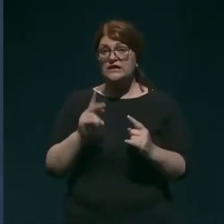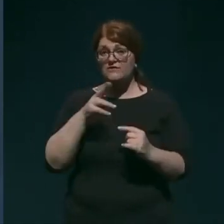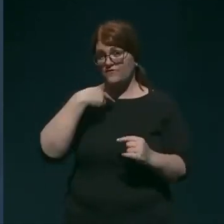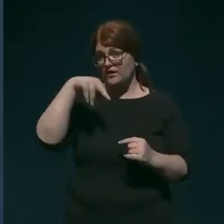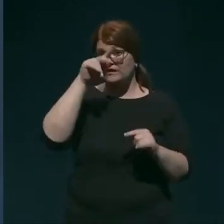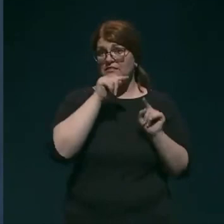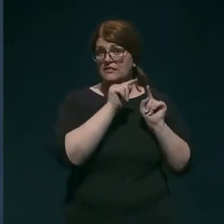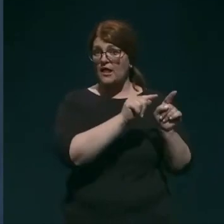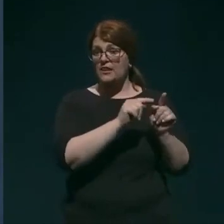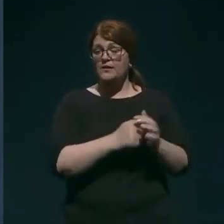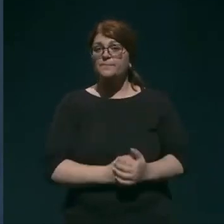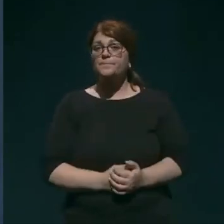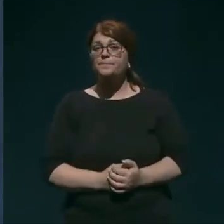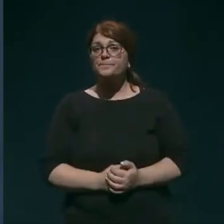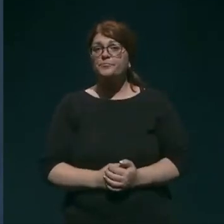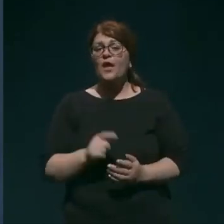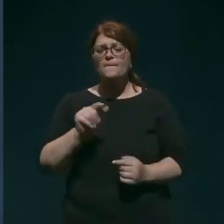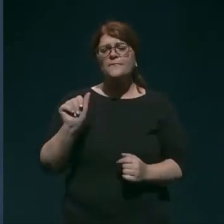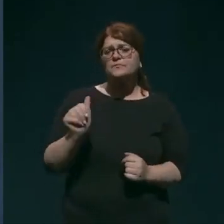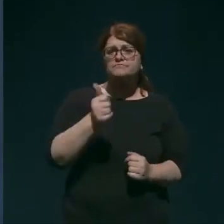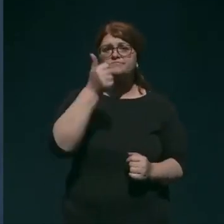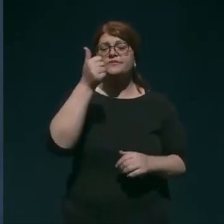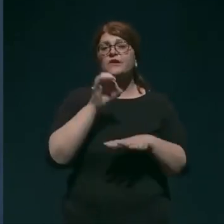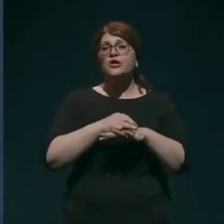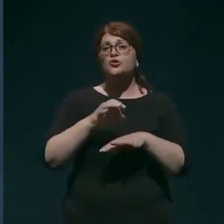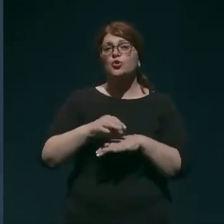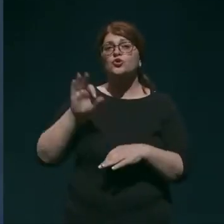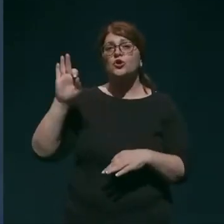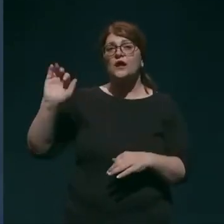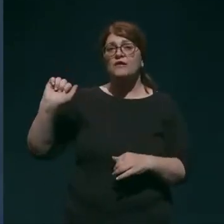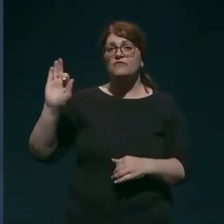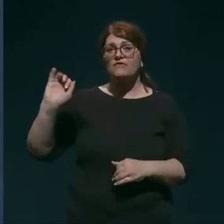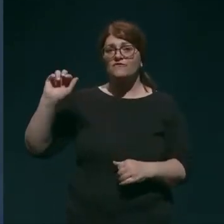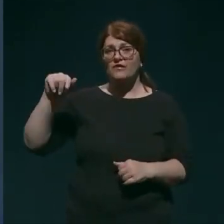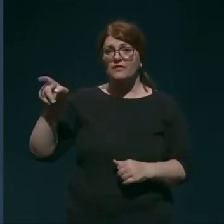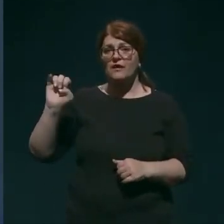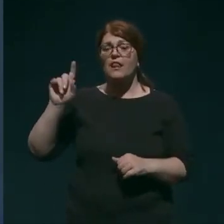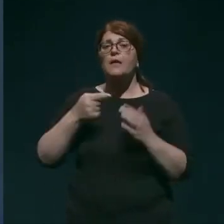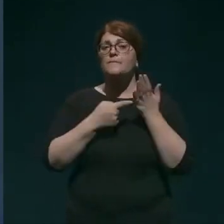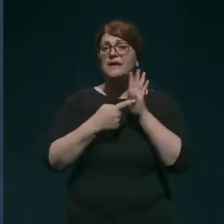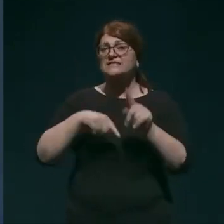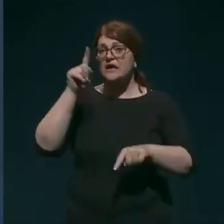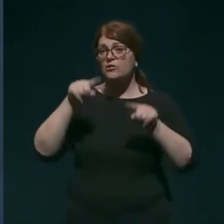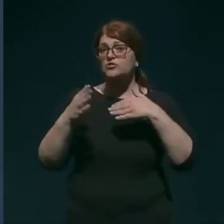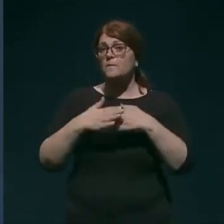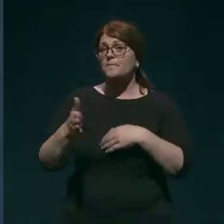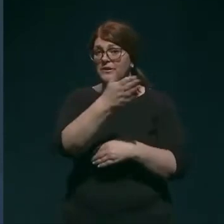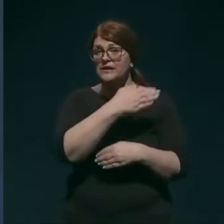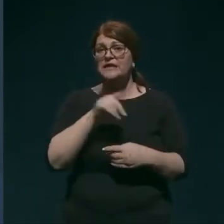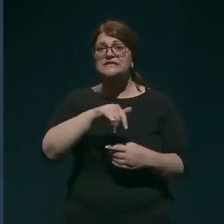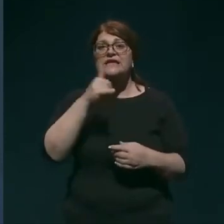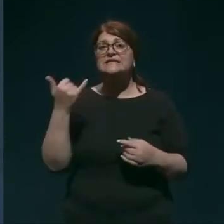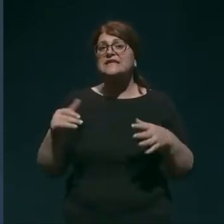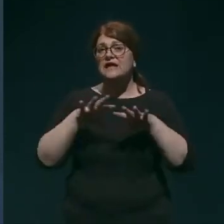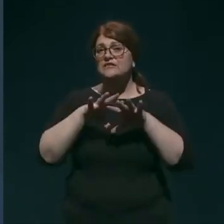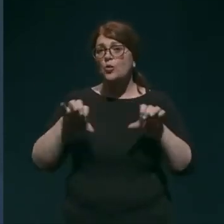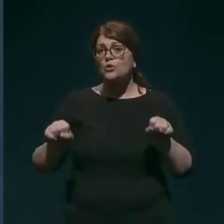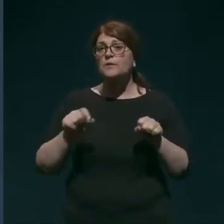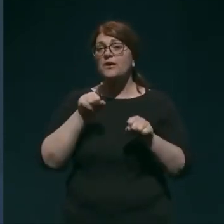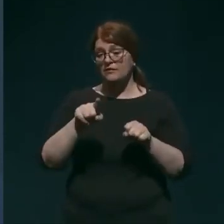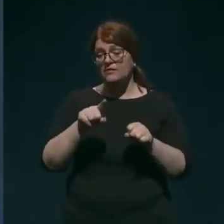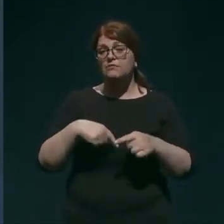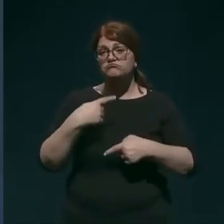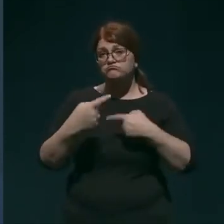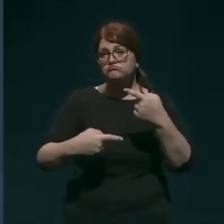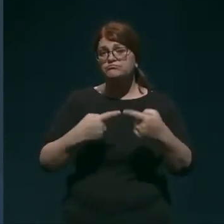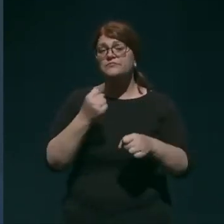Ampak najprej bo dr. Fafangl predstavil razmere pri nas in zadnje ukrepe, ki jih izvajajo